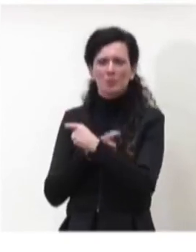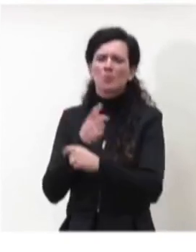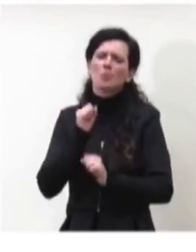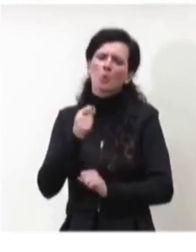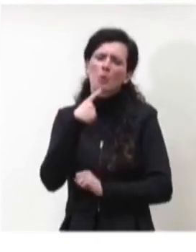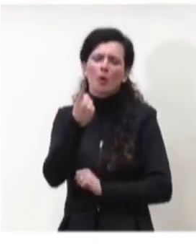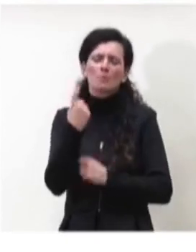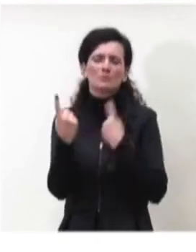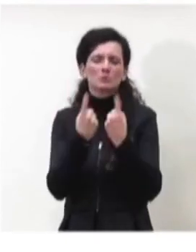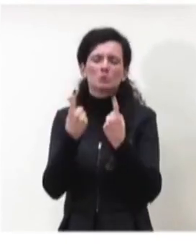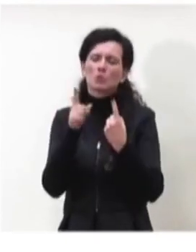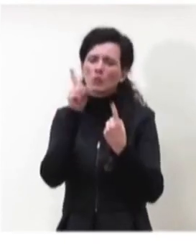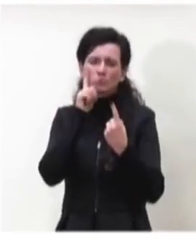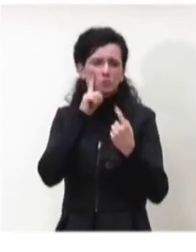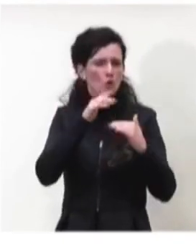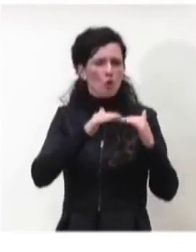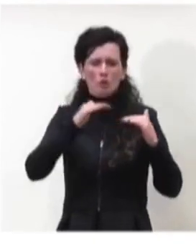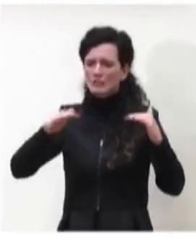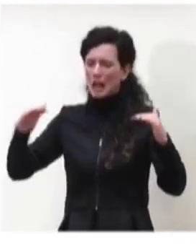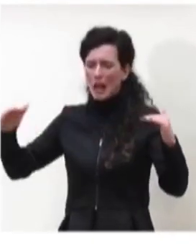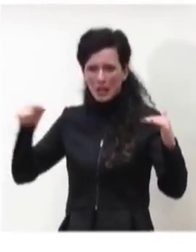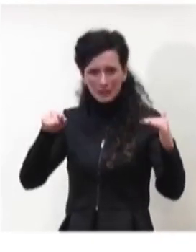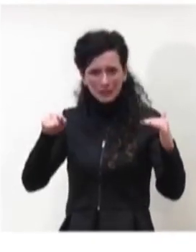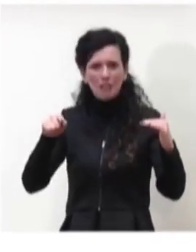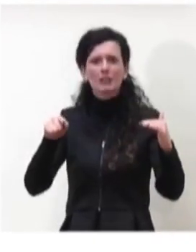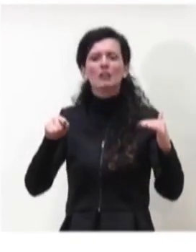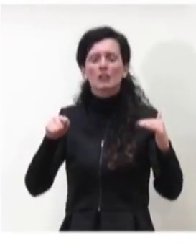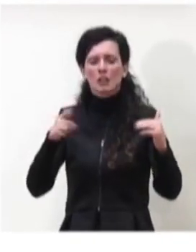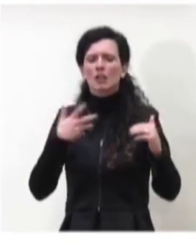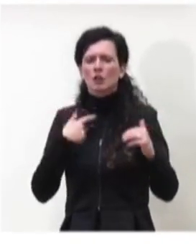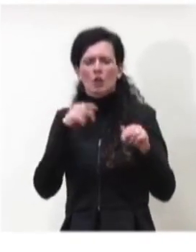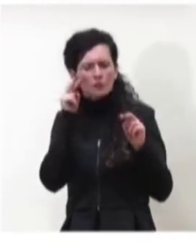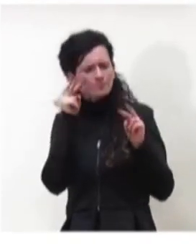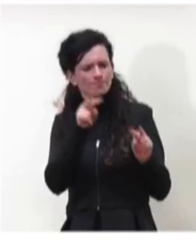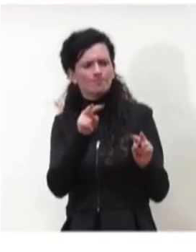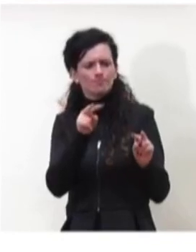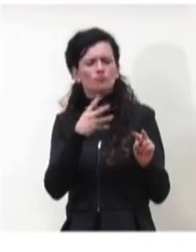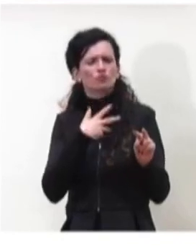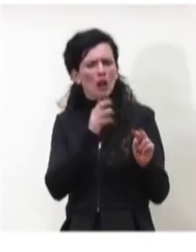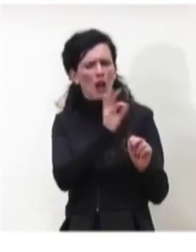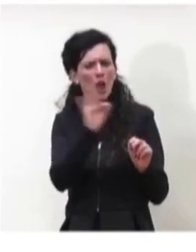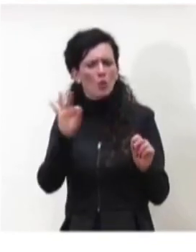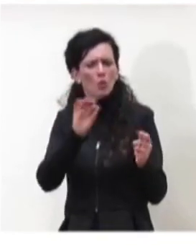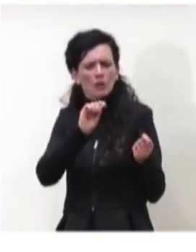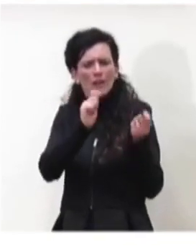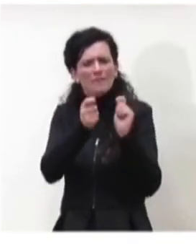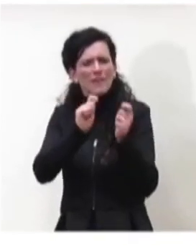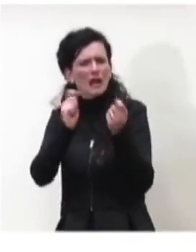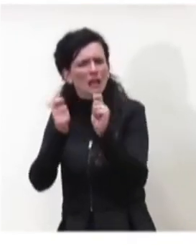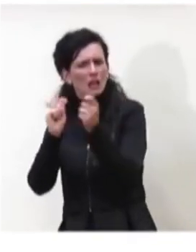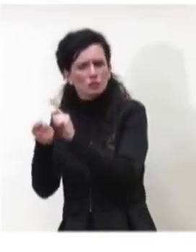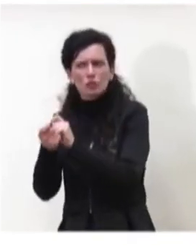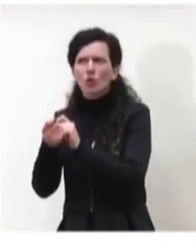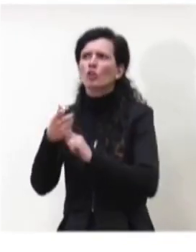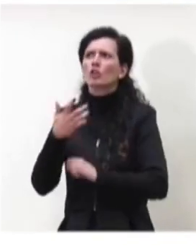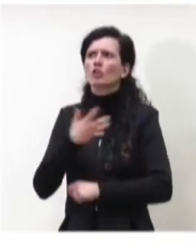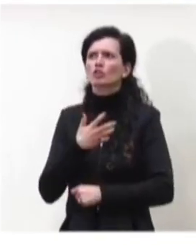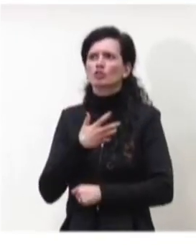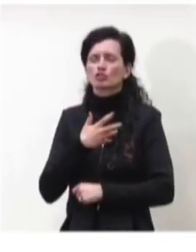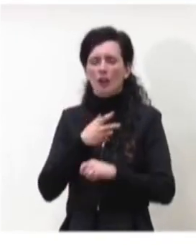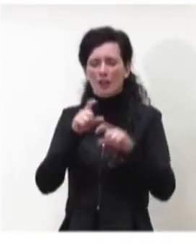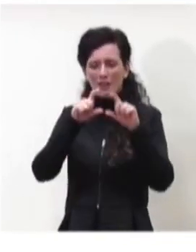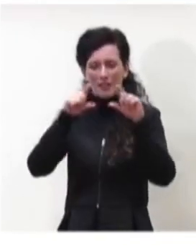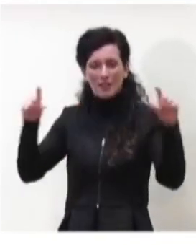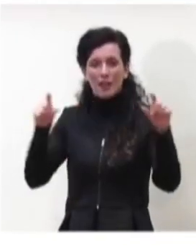costante, stiamo osservando alcune variazioni che ci sono come vedete la colonna sul sesso